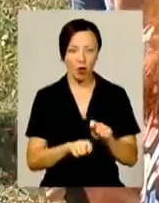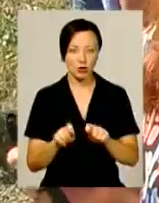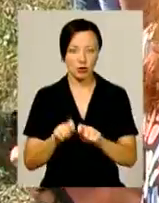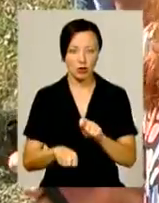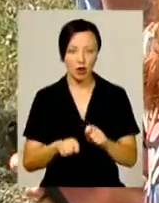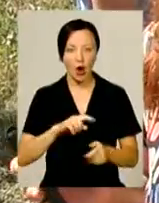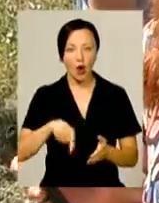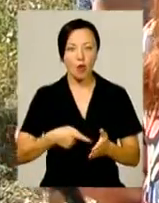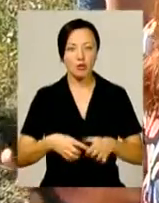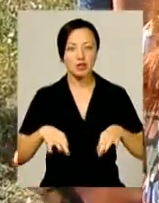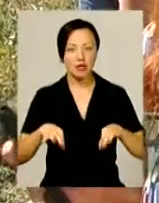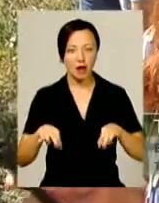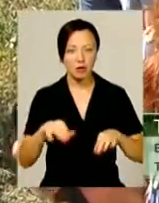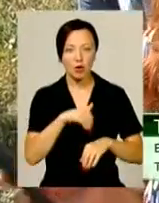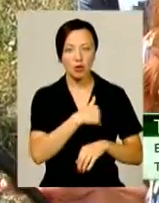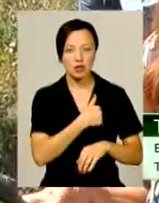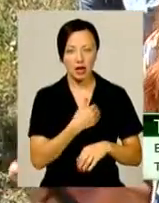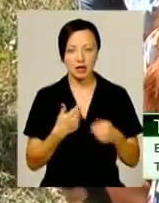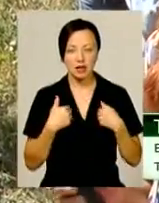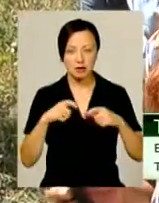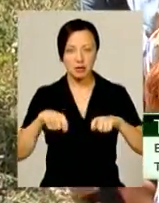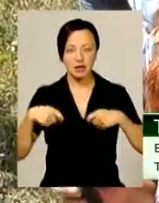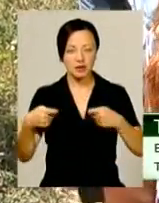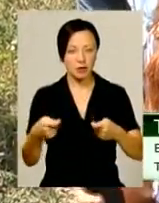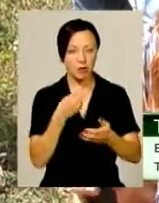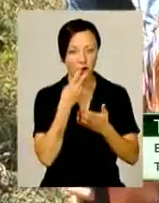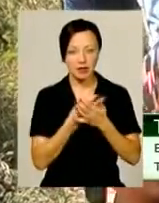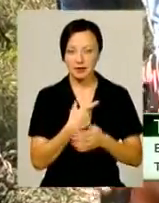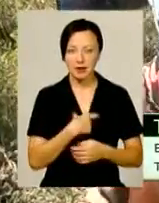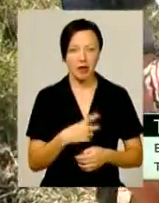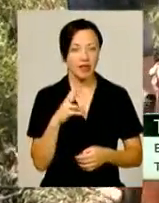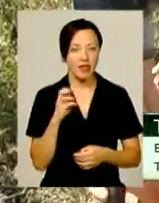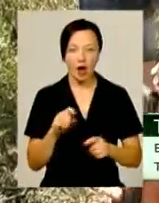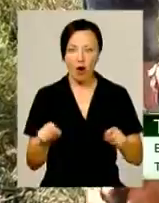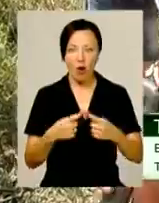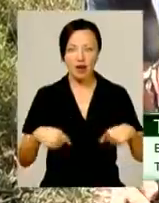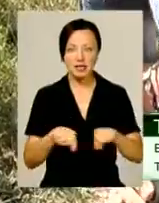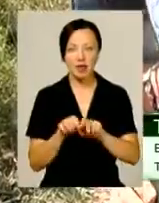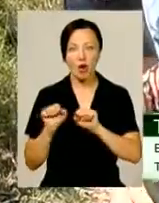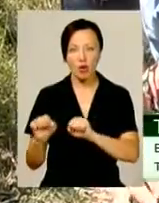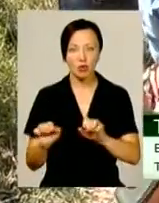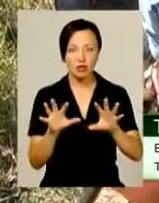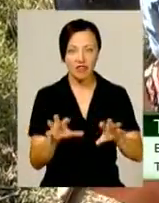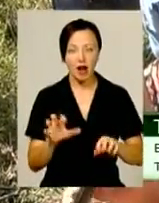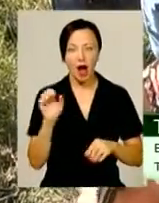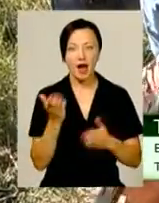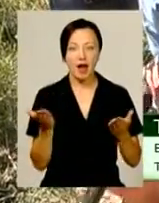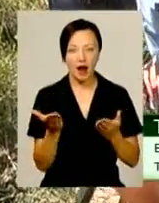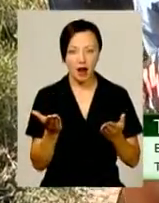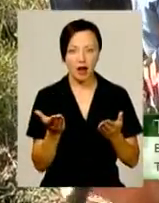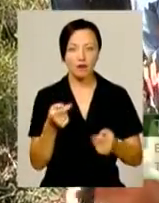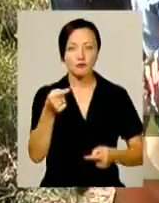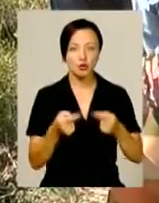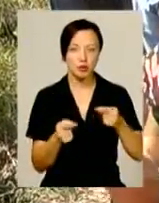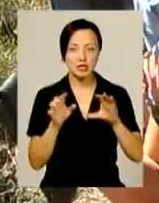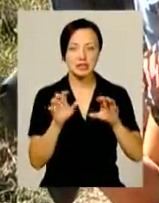Комунтранс, якому хочуть нас передати, зарекомендував себе не як організація, виступає на охорону тварин, а яка їх супереч